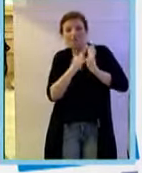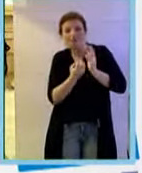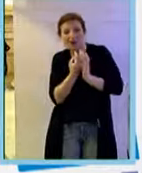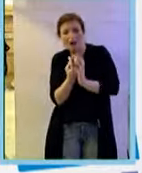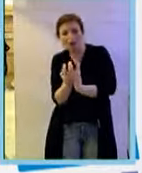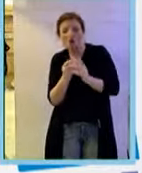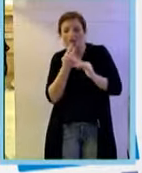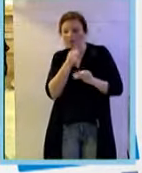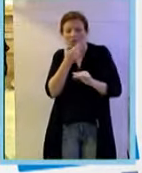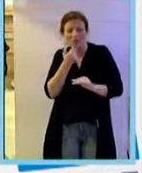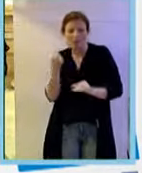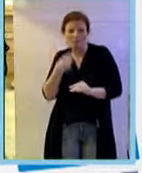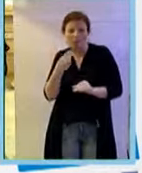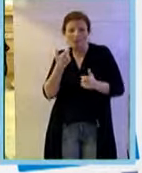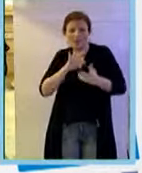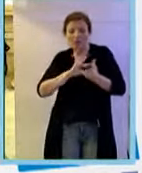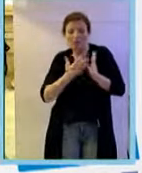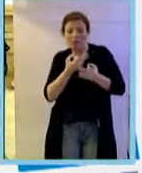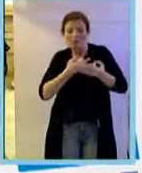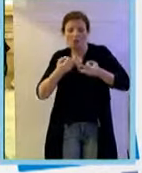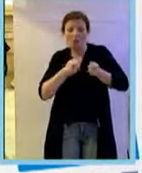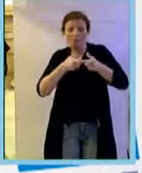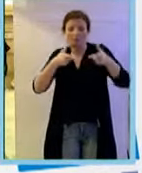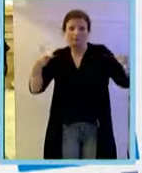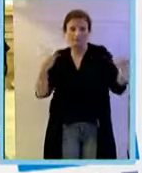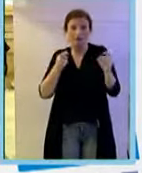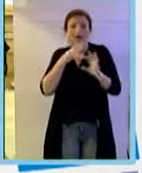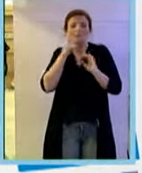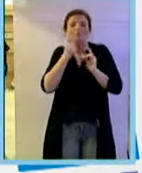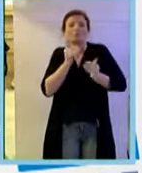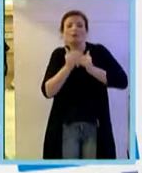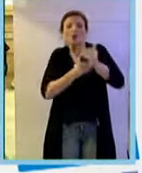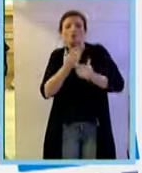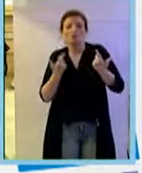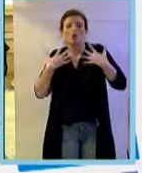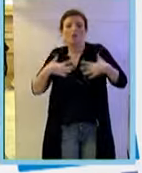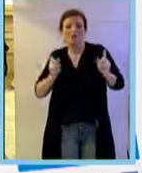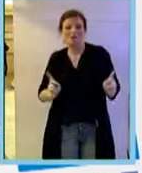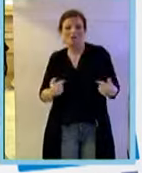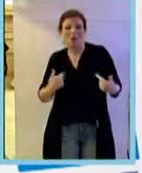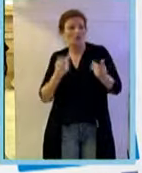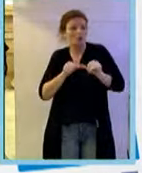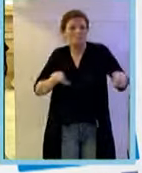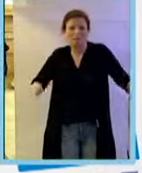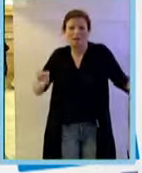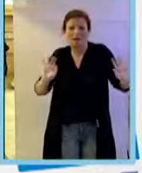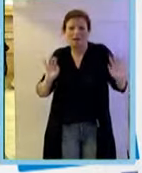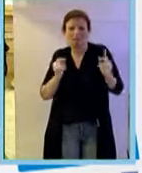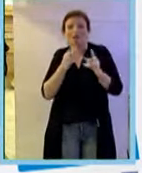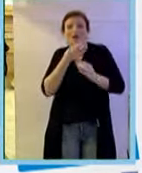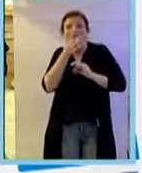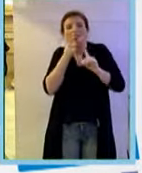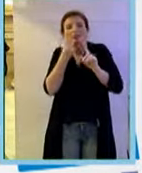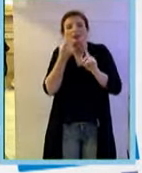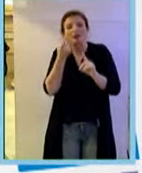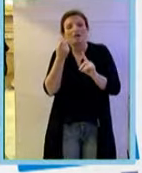sono essenziali per la proliferazione cellulare. effetti quindi un processo fisiologico fondamentale. D'altra parte credo che sia